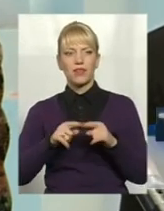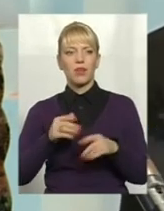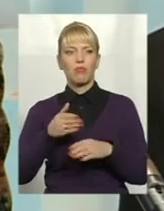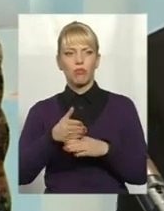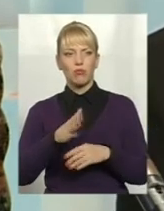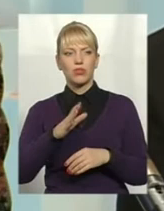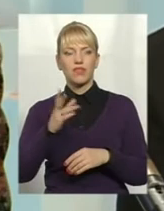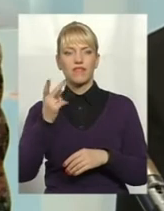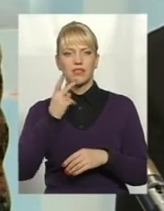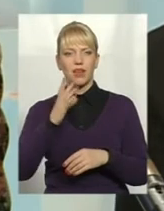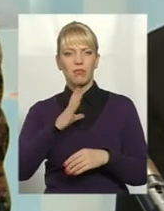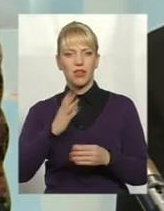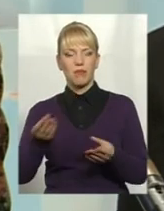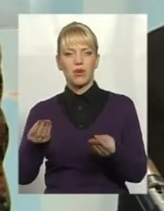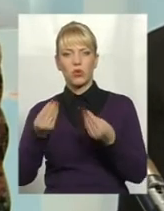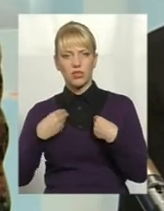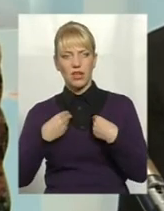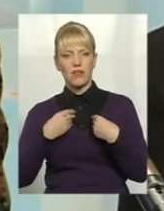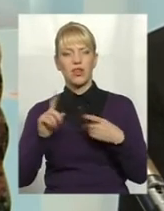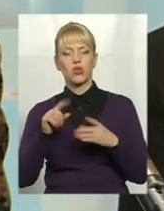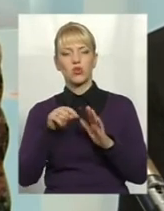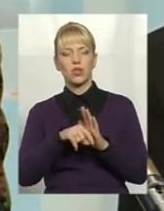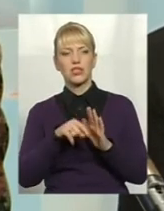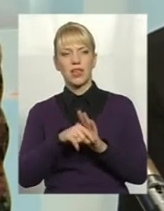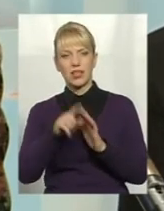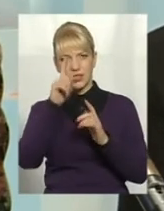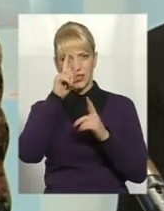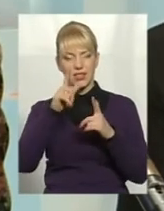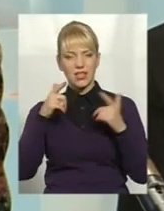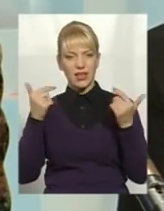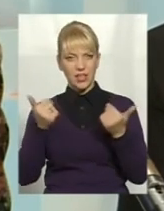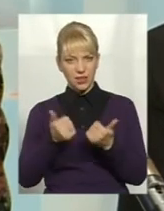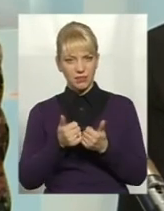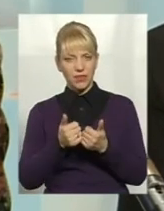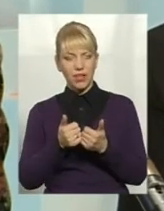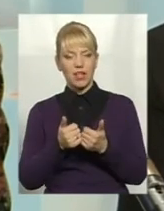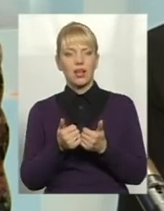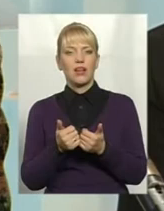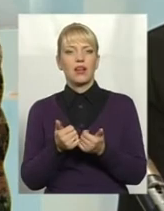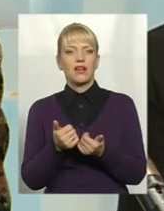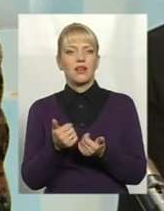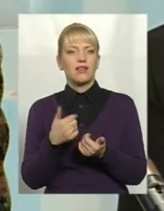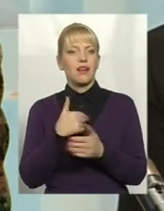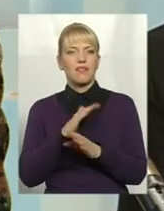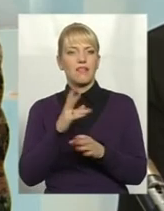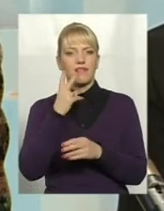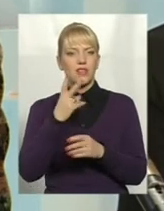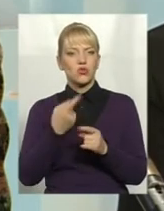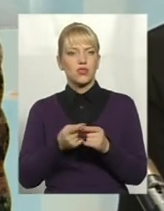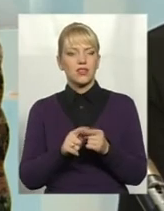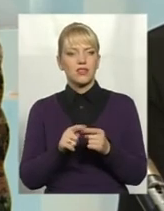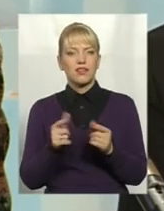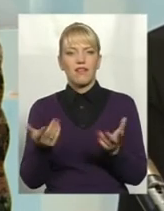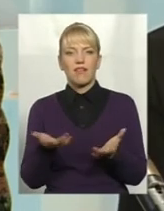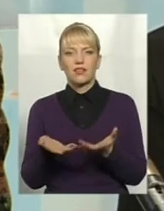передуставлена. Що касається країни, як цілої. Я не віжжу здесь каких-то